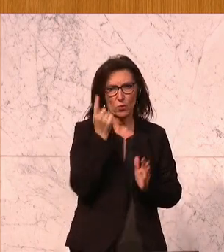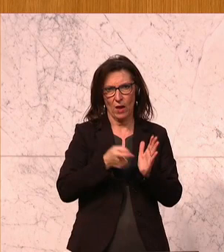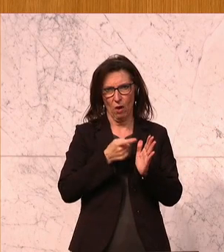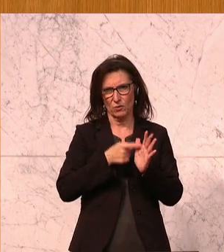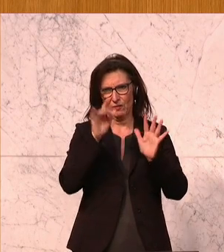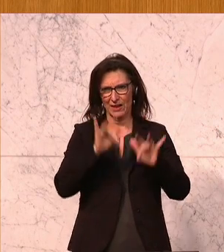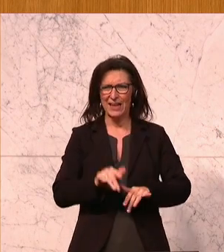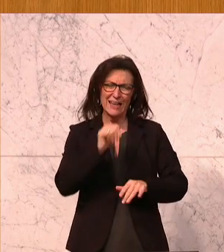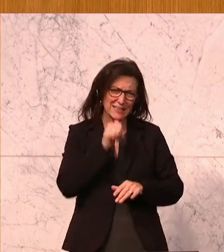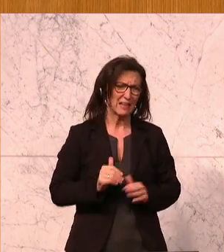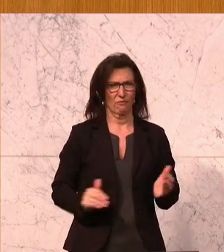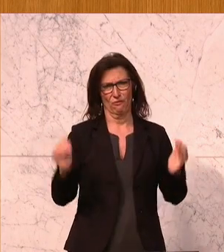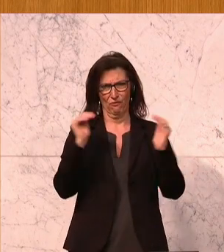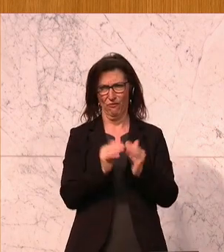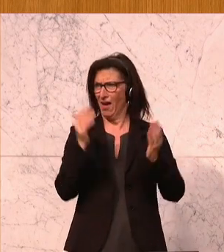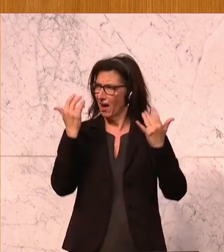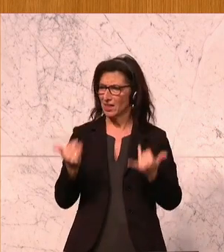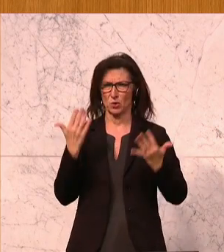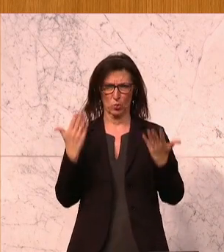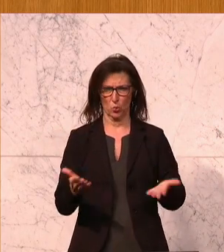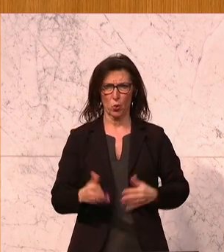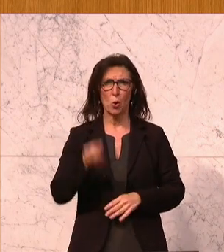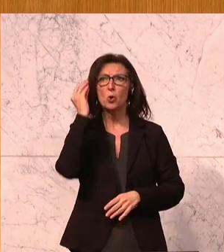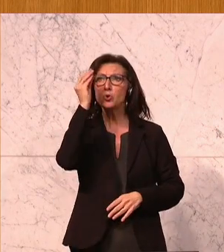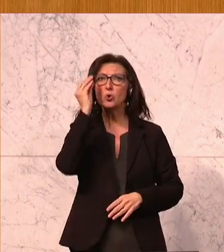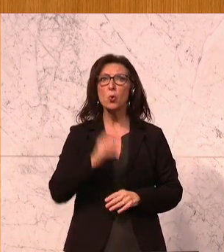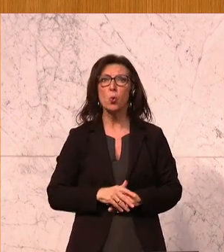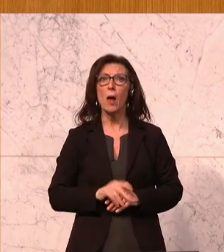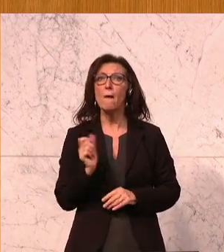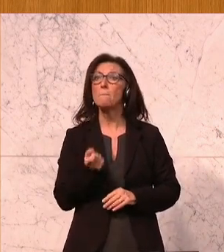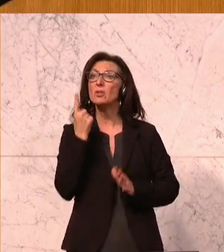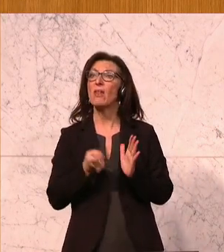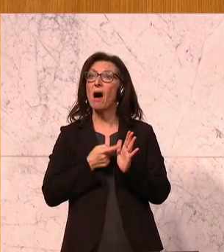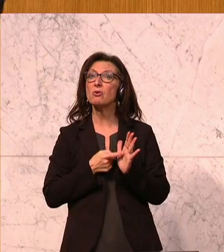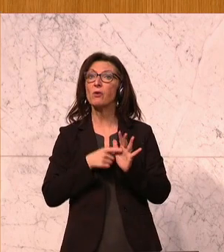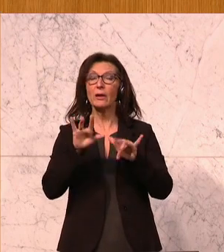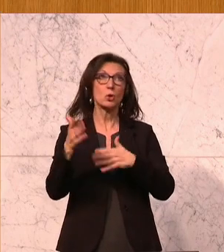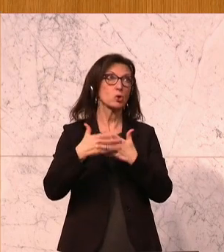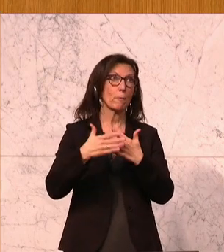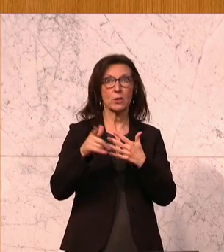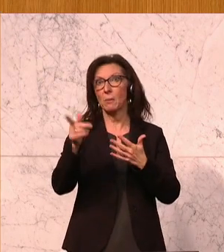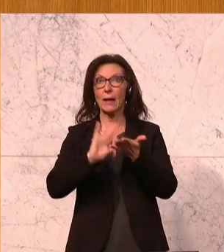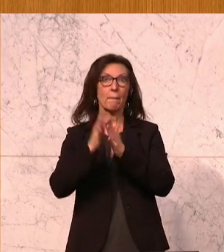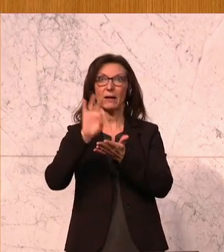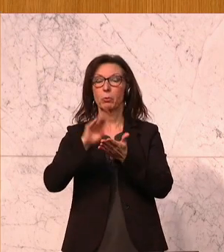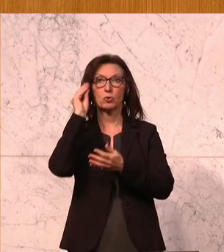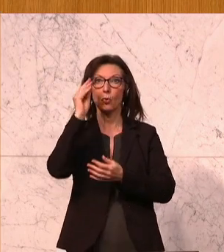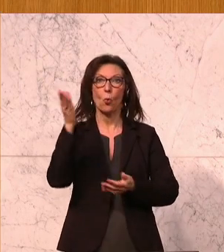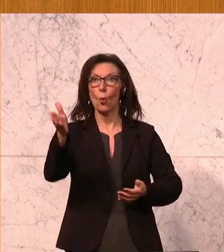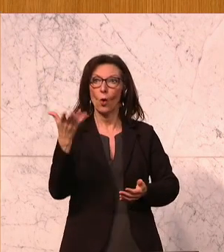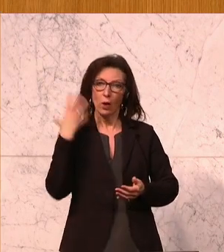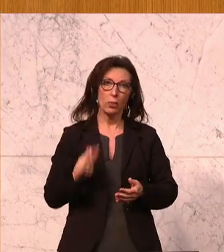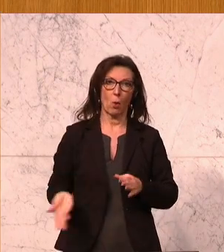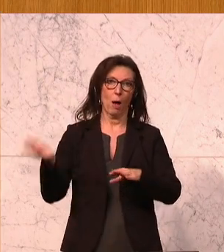simpel ungerecht, was wir hier machen, dass wir die Schulen, die besondere Herausforderungen haben, also zum Beispiel Brennpunktschulen, sind auch noch